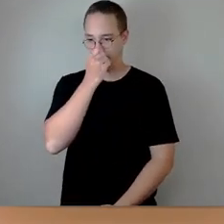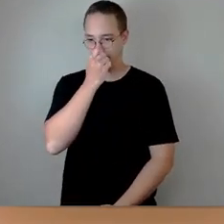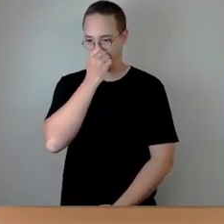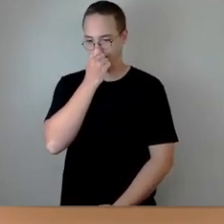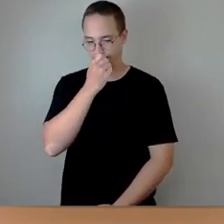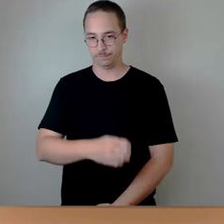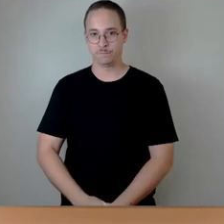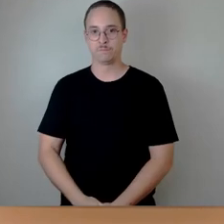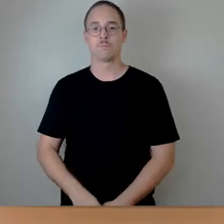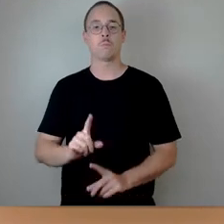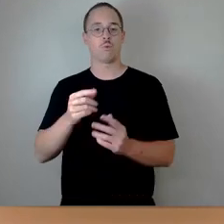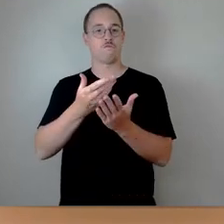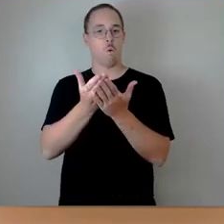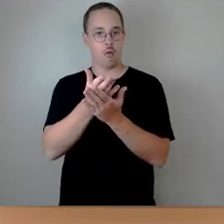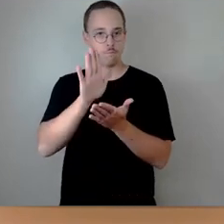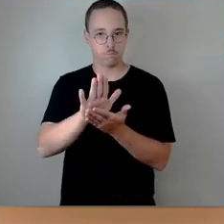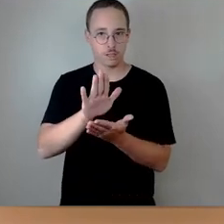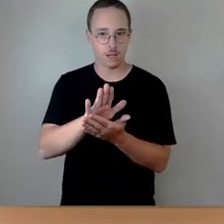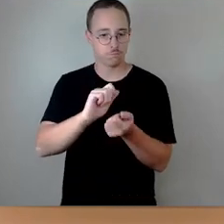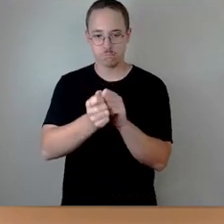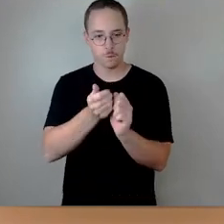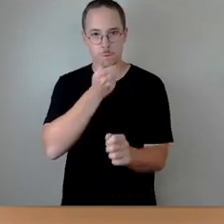Vorlage. Wer zustimmen möchte, ist jetzt an der Reihe.